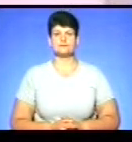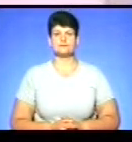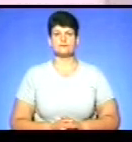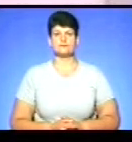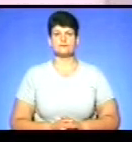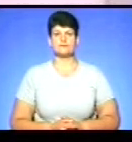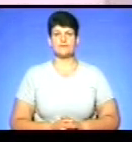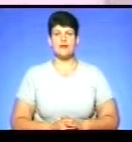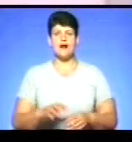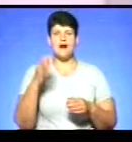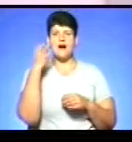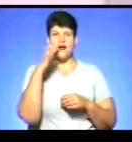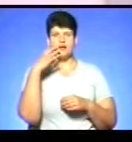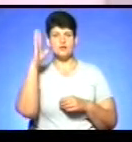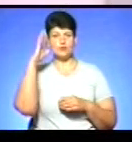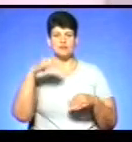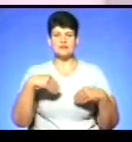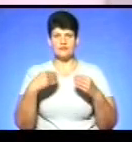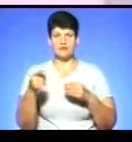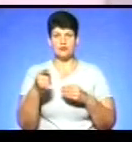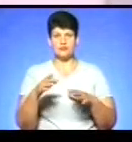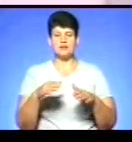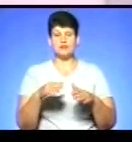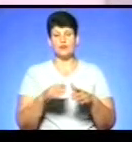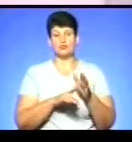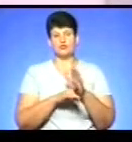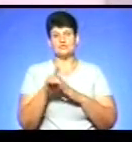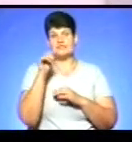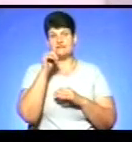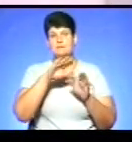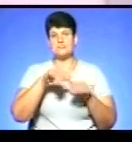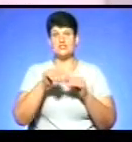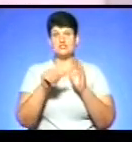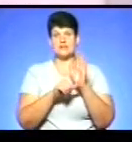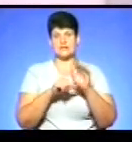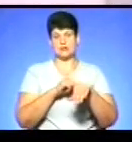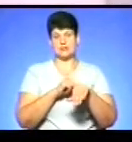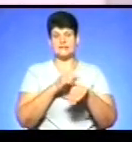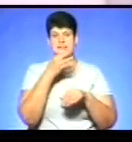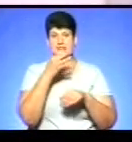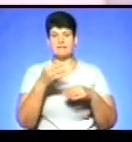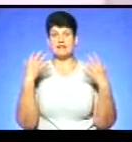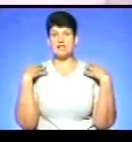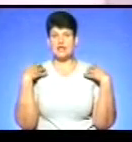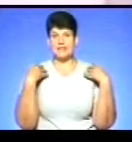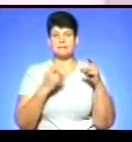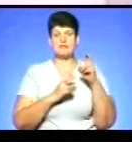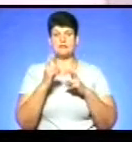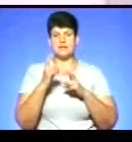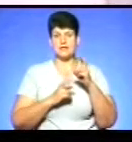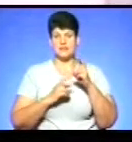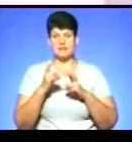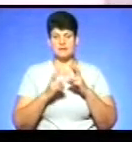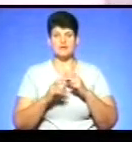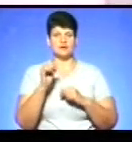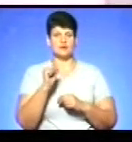Гаряче водопостачання у Тернополі відновлять завтра після 16-ї години. Повідомив начальник підприємства «Тернопільміськтеплокомуненерго»